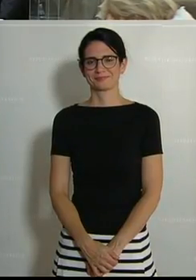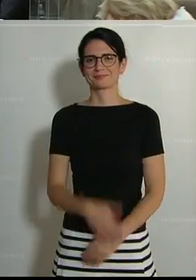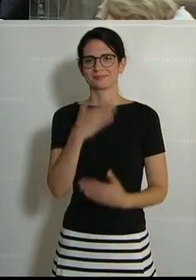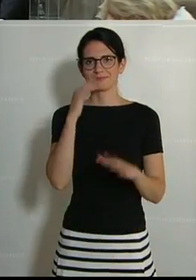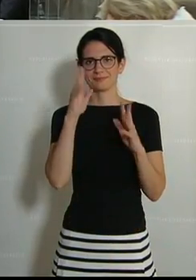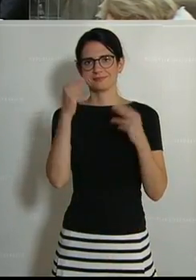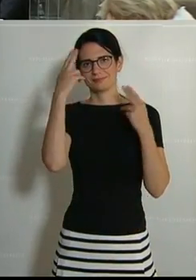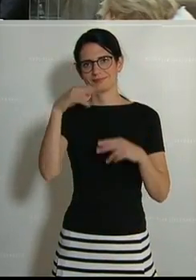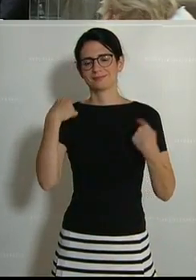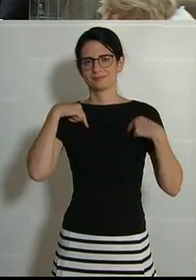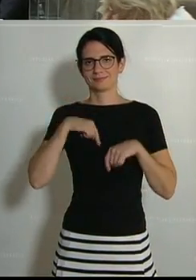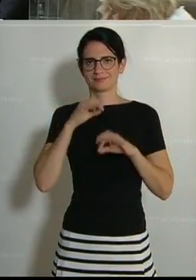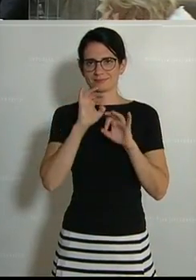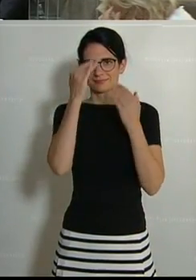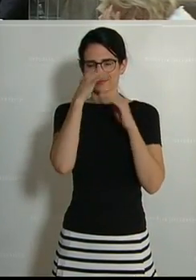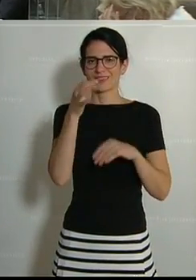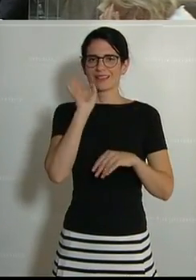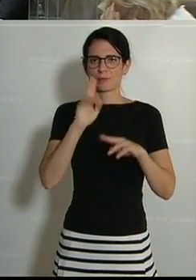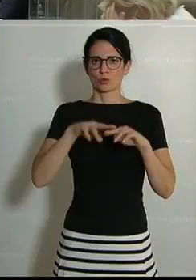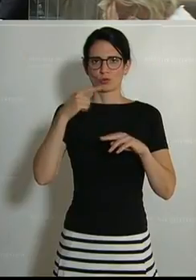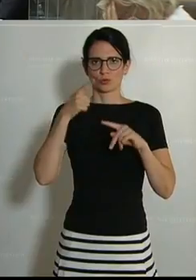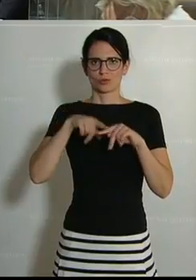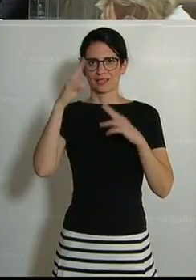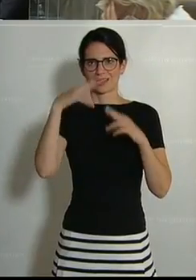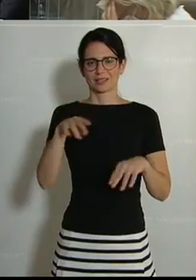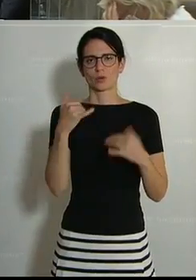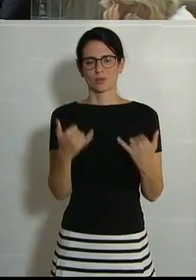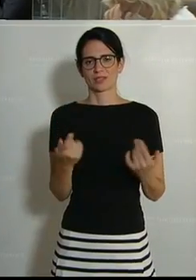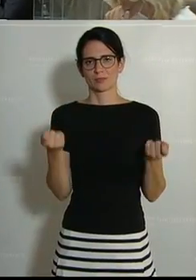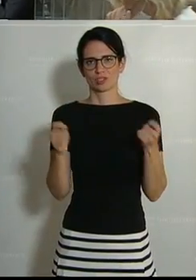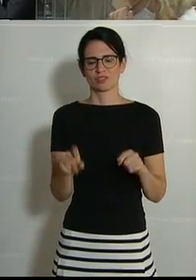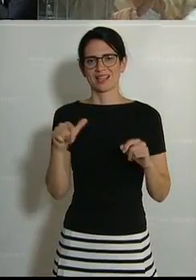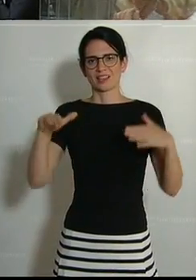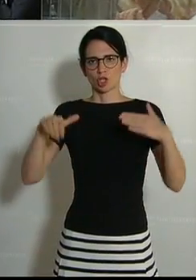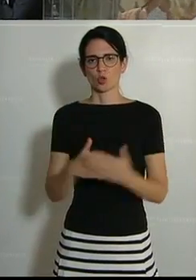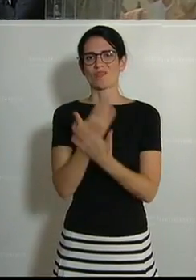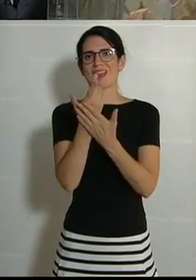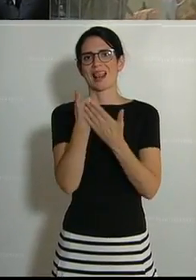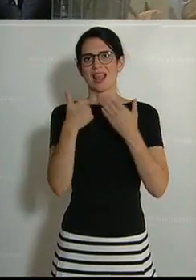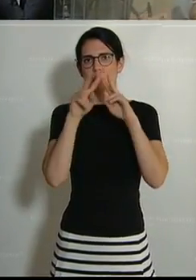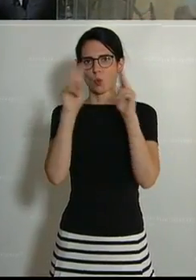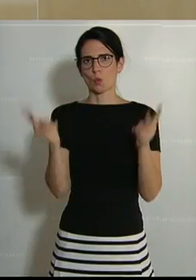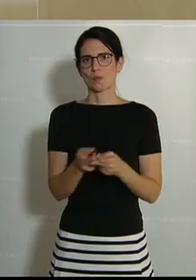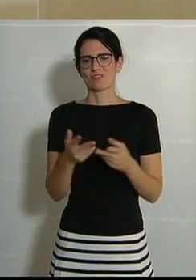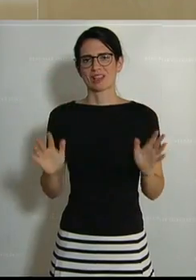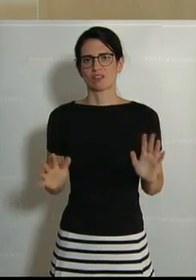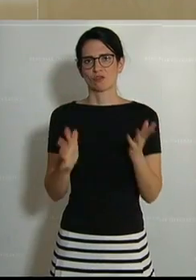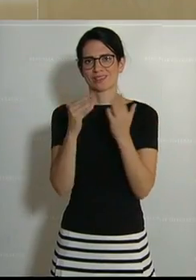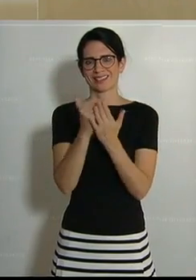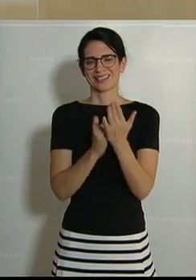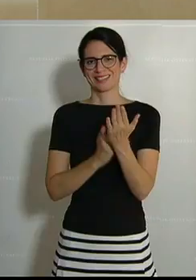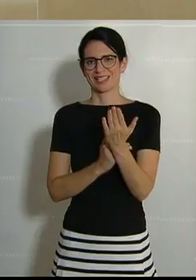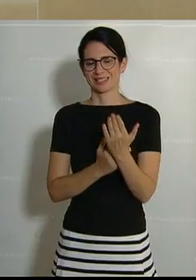Dankeschön, Herr Vorsitzender, sehr geehrte Damen und Herren. Heute beschließen wir eine Novelle des Umweltfördergesetzes, was auch eine